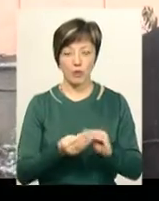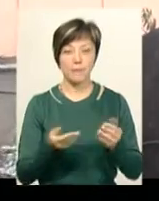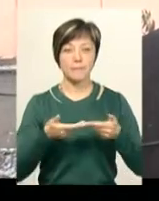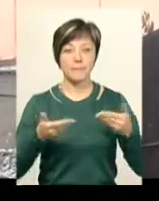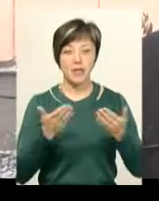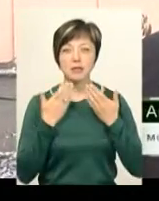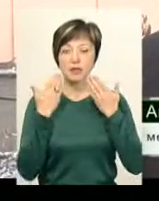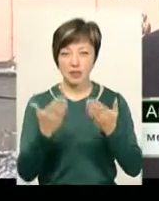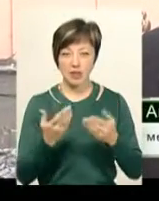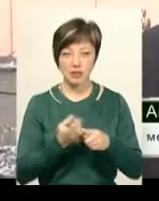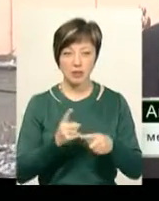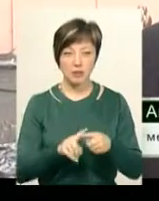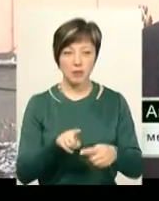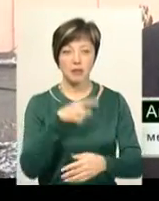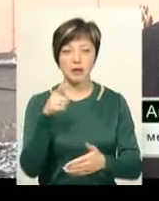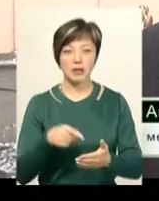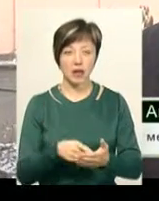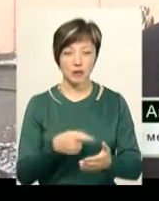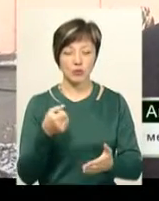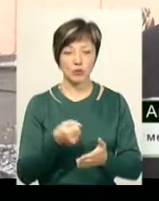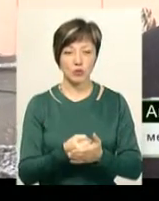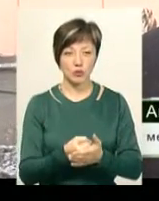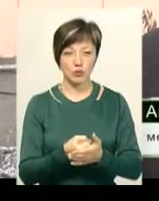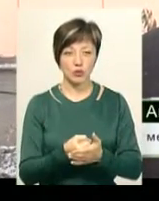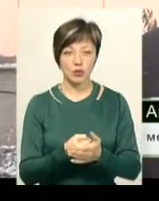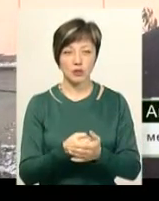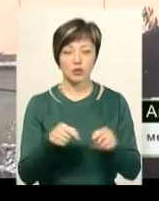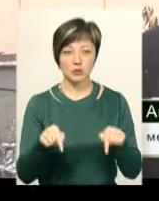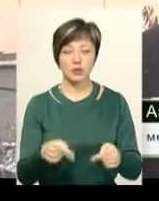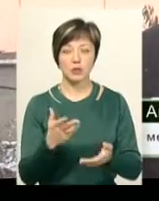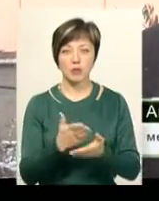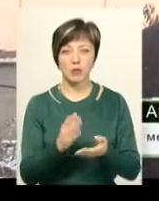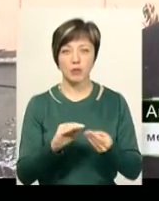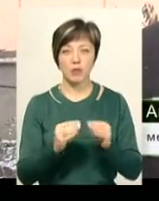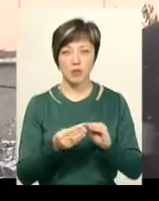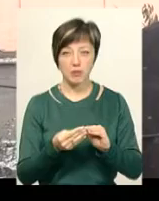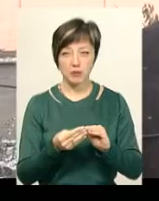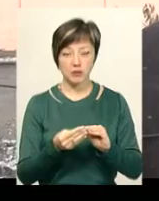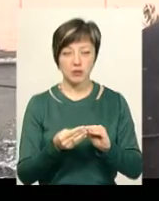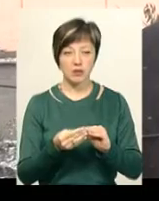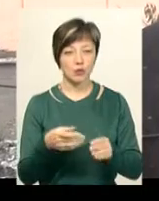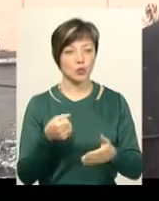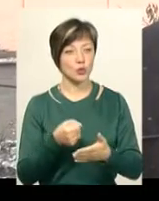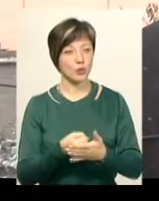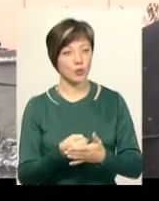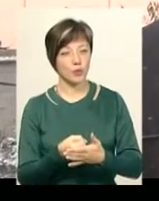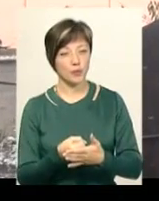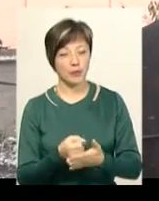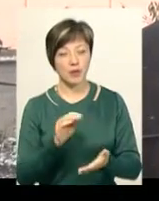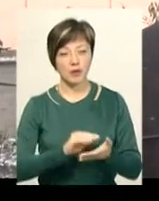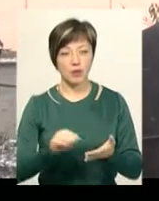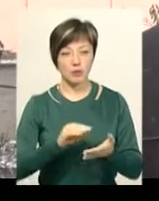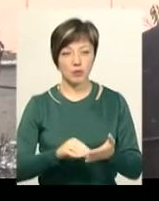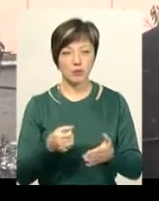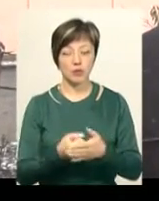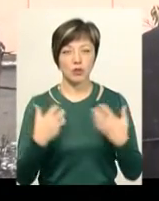зверталися з тими всіми питаннями, які тут є проблемні, письмово